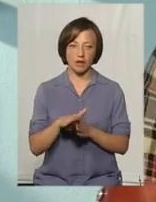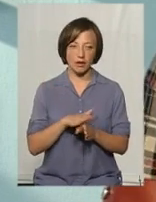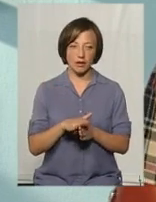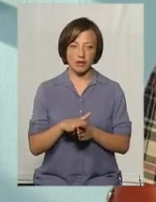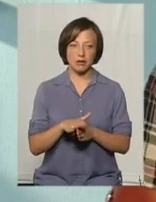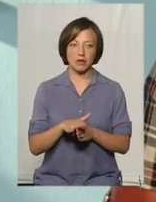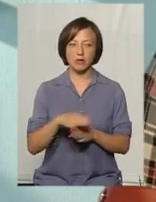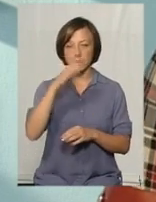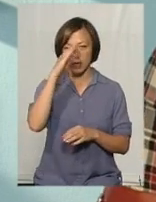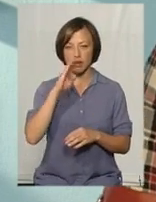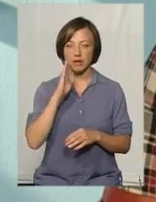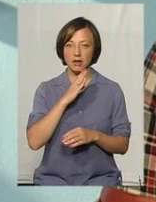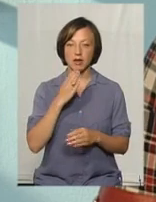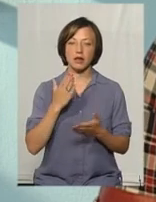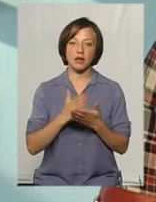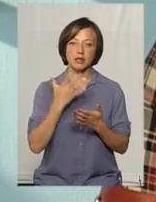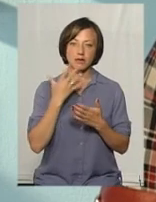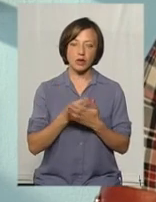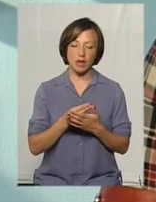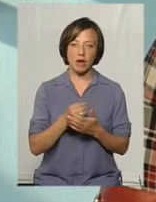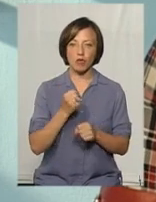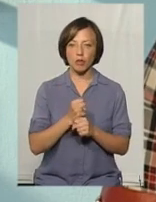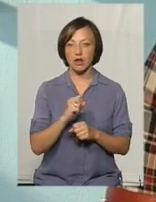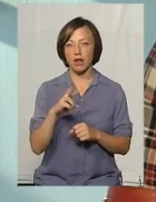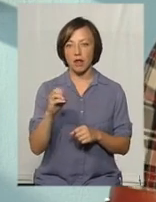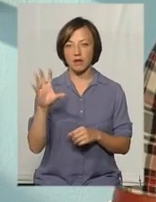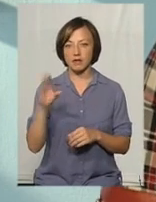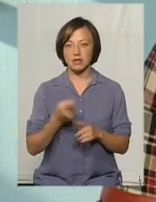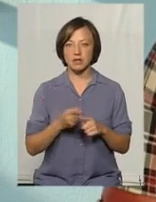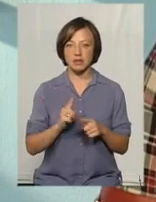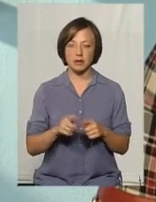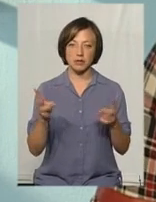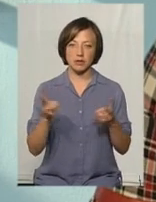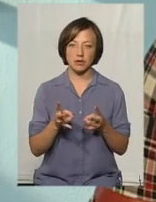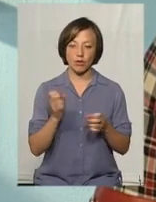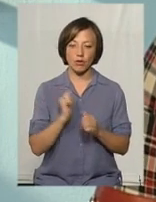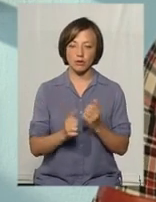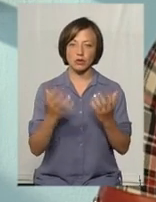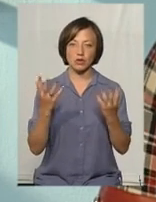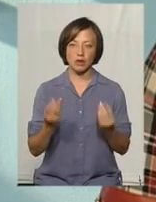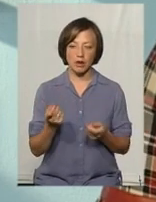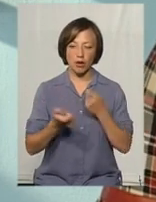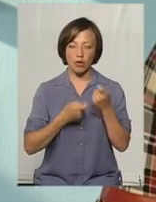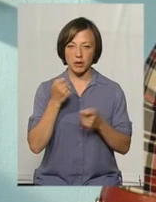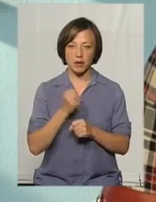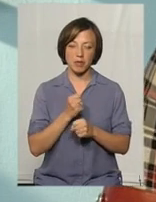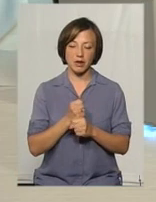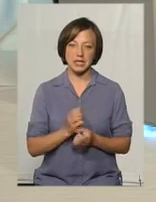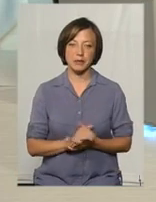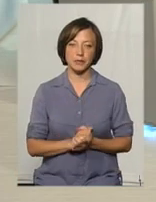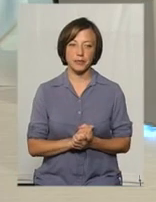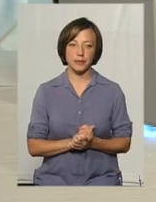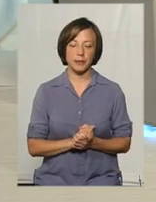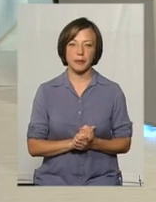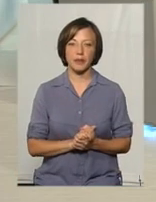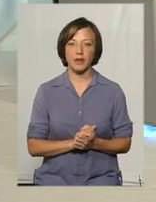що і в батьків є своя робота. І також, але все це до кожного дня копітка праця. Ще